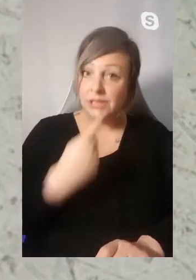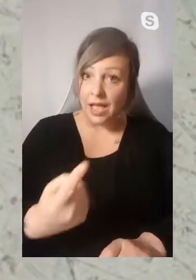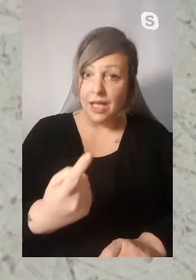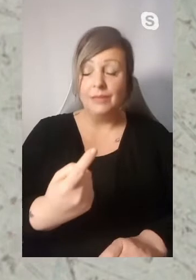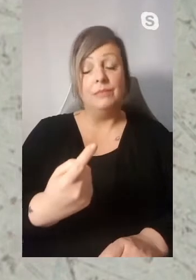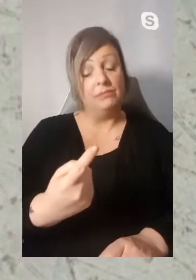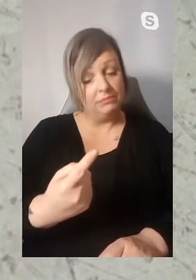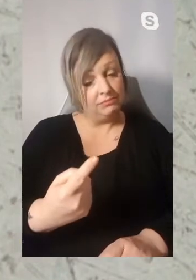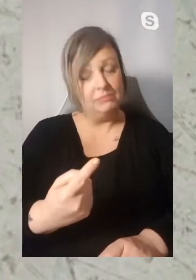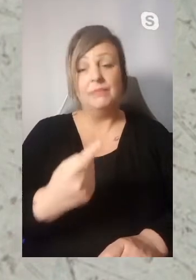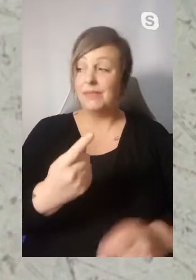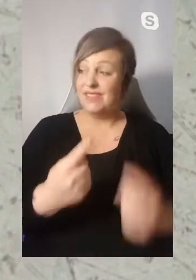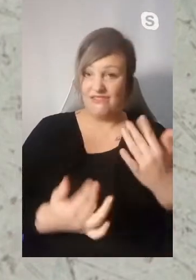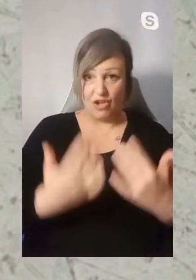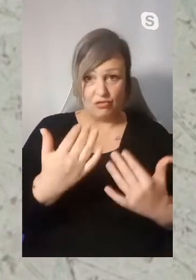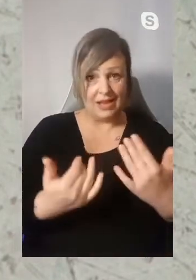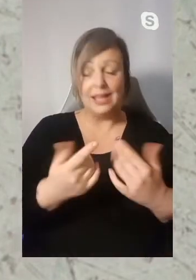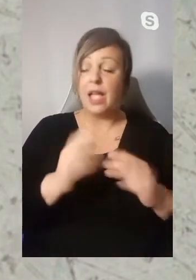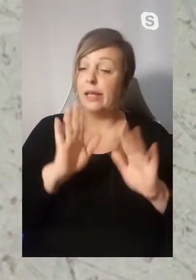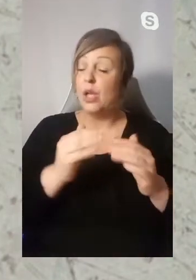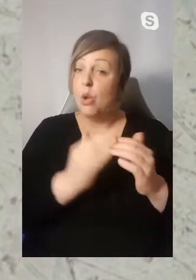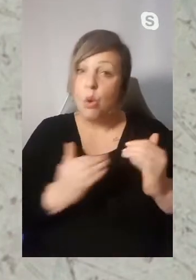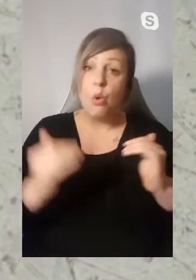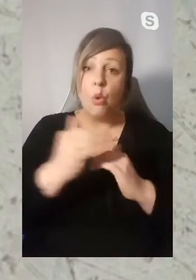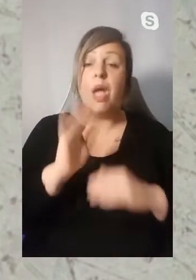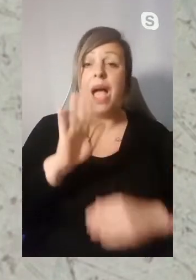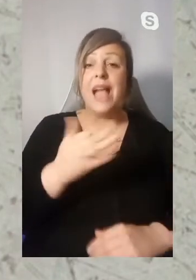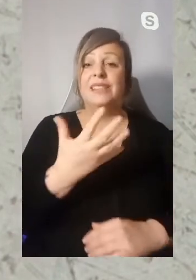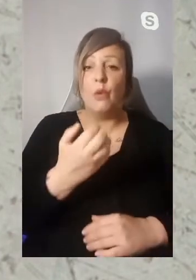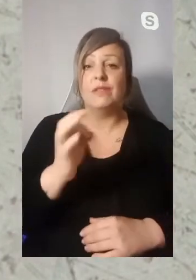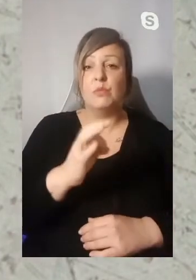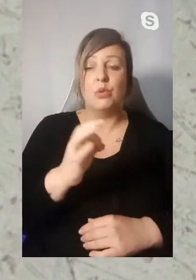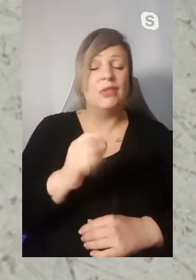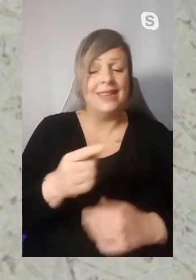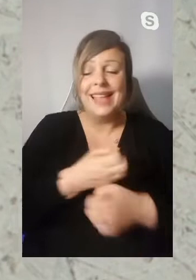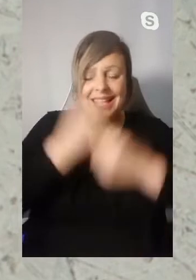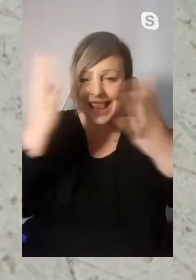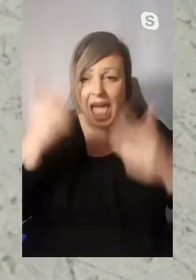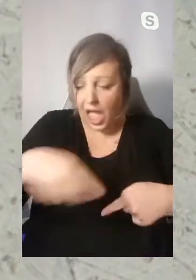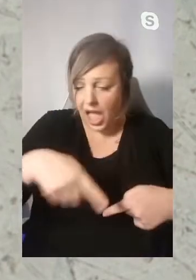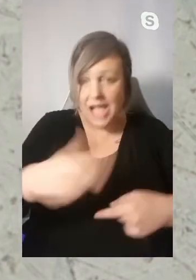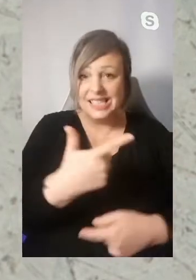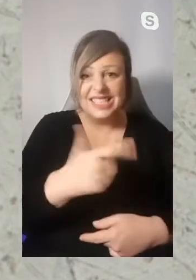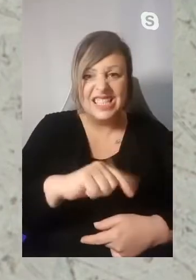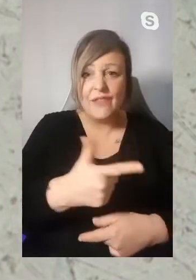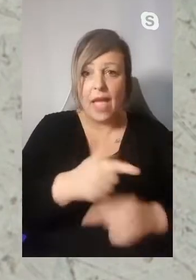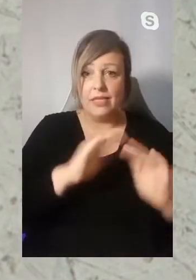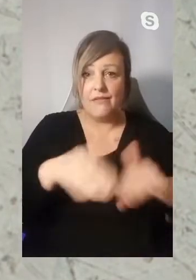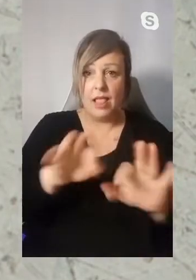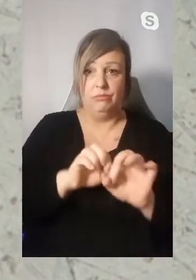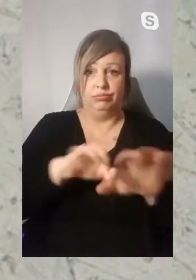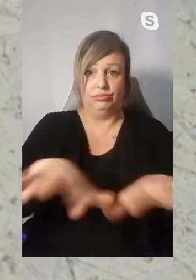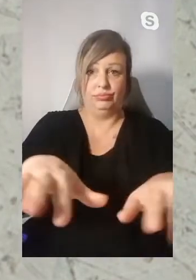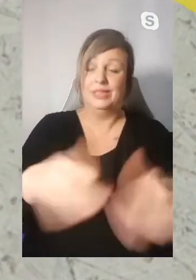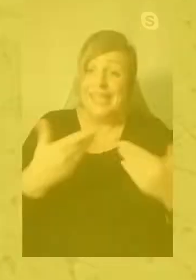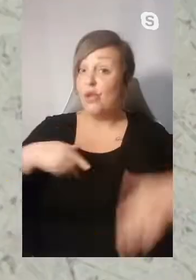mit einer Wahrscheinlichkeit höher, deutlich höher als 50 Prozent, also eher wahrscheinlich damit zu rechnen, dass es eine zweite Infektionswelle geben wird,